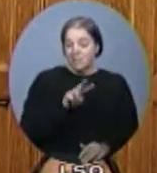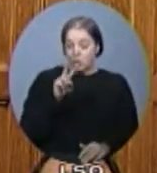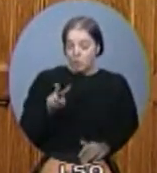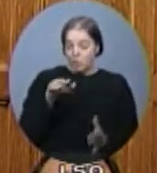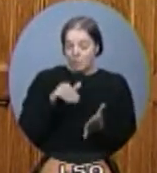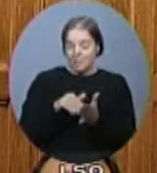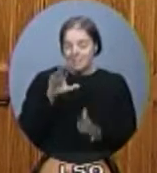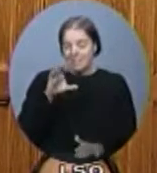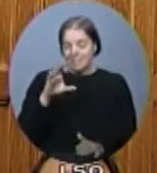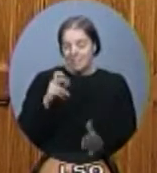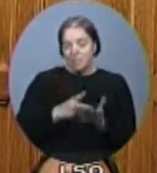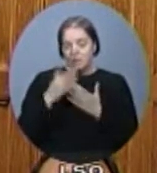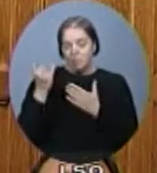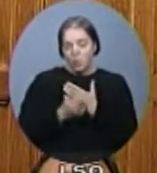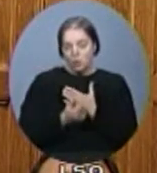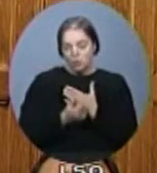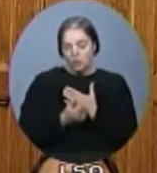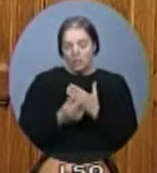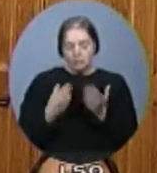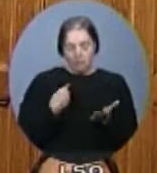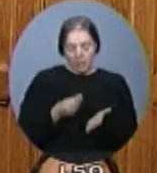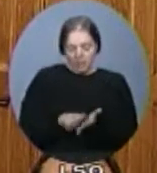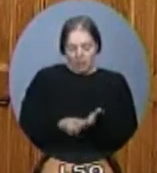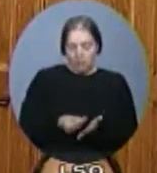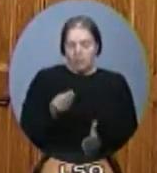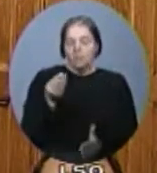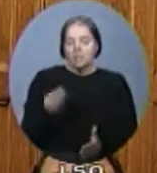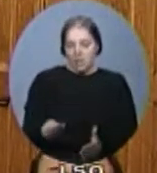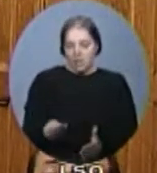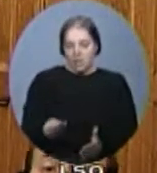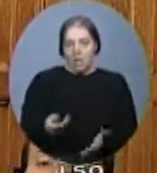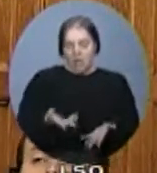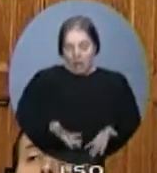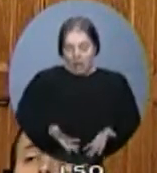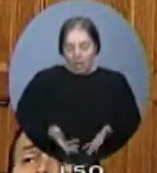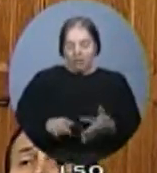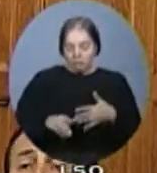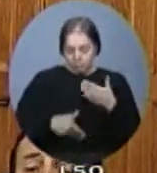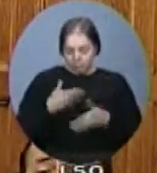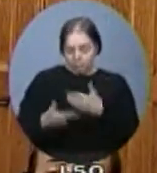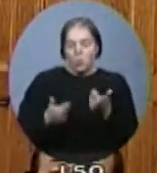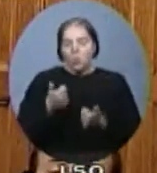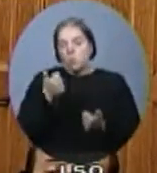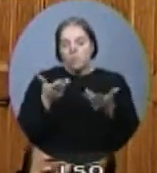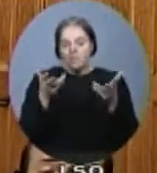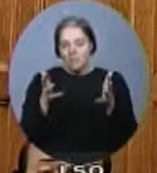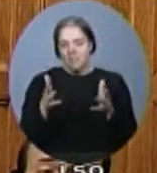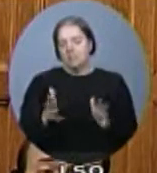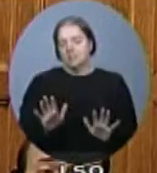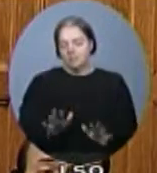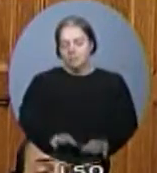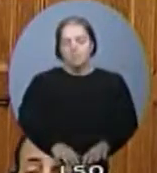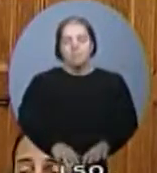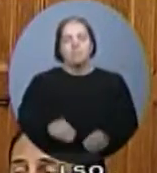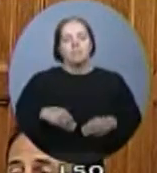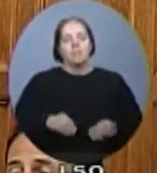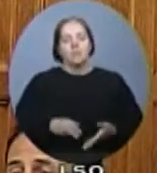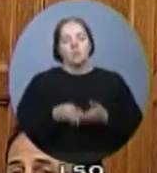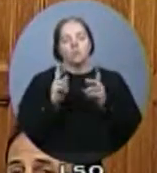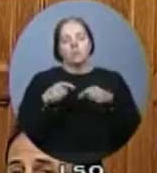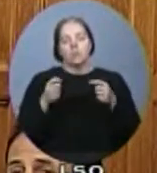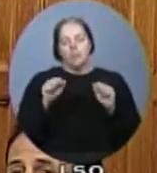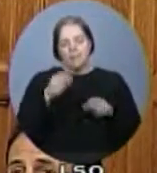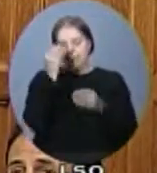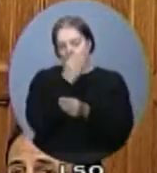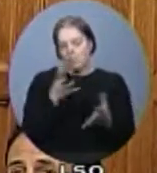projets financés par le plan d'action économique sont en cours ou ont été terminés. Le ministre des Ressources naturelles peut-il informer